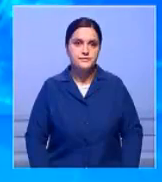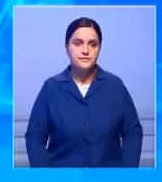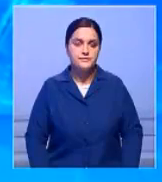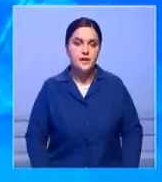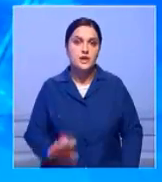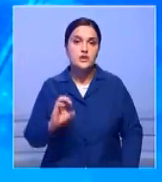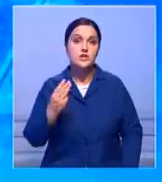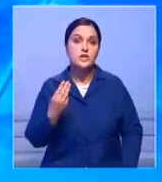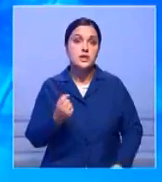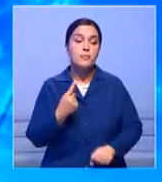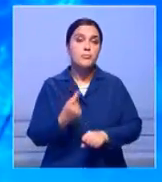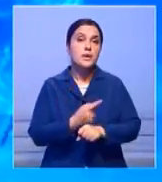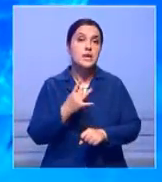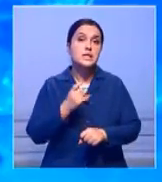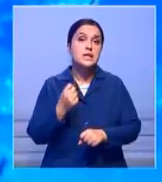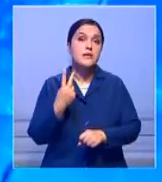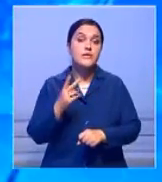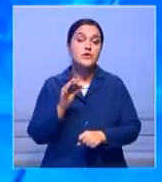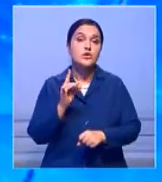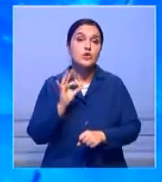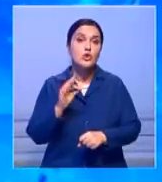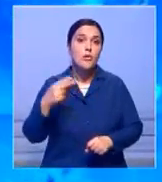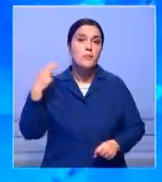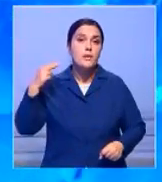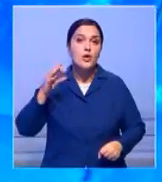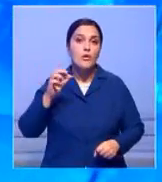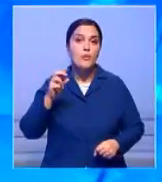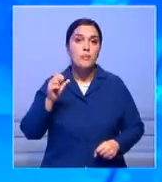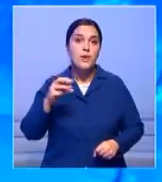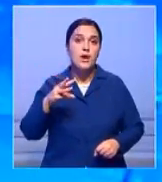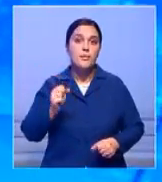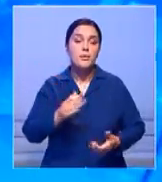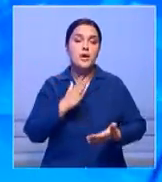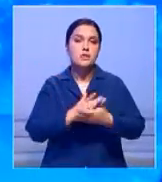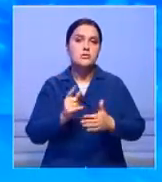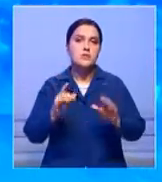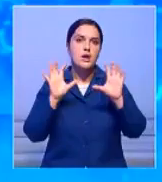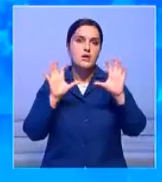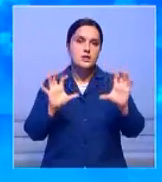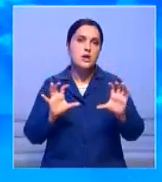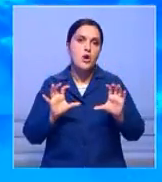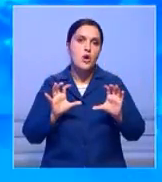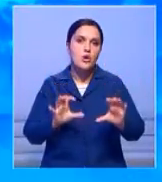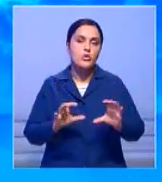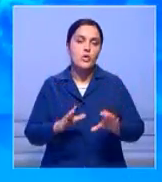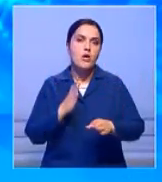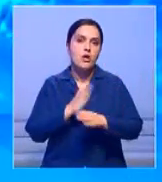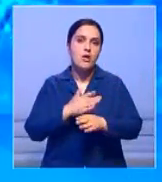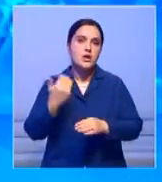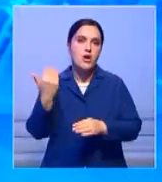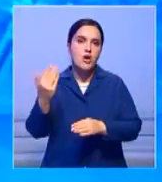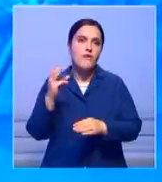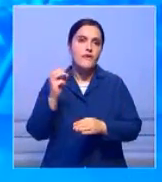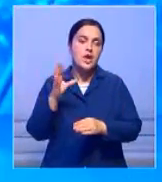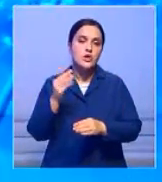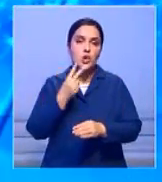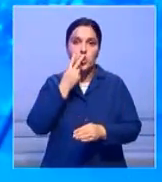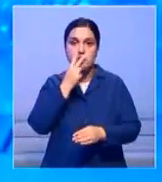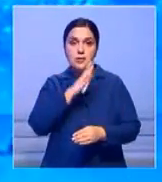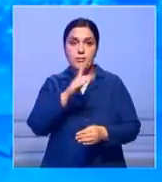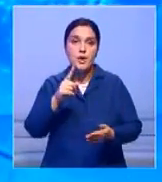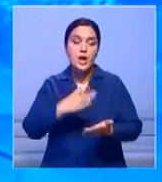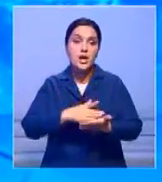Правительство США впервые за два срока президентства Барака Обамы приняло закон в обход его вета. Сенат и Палата